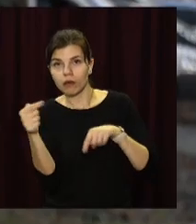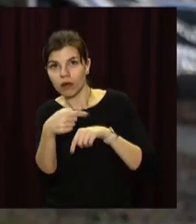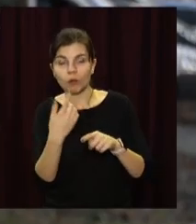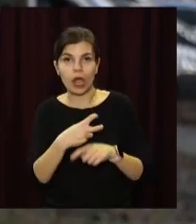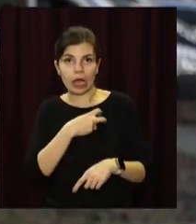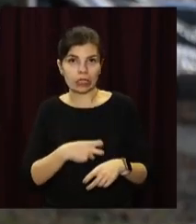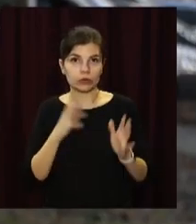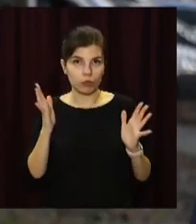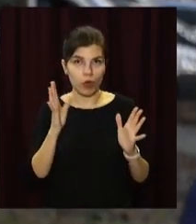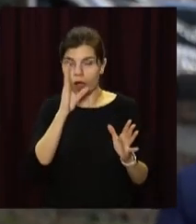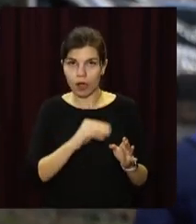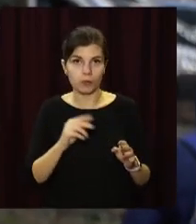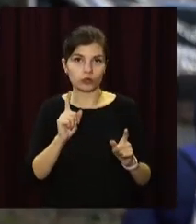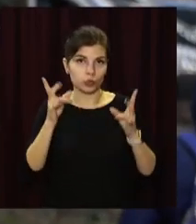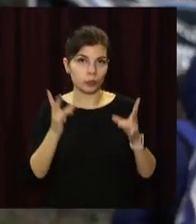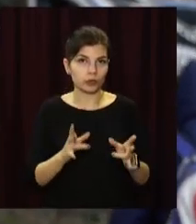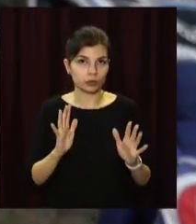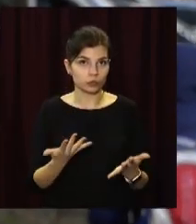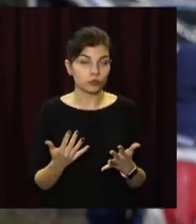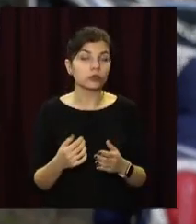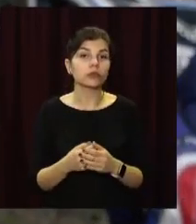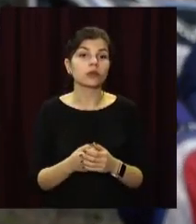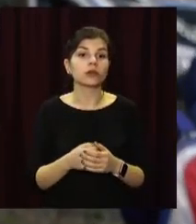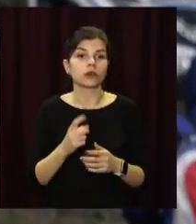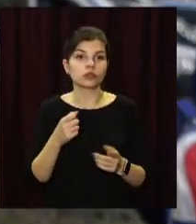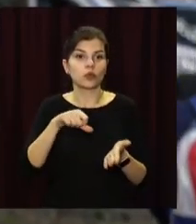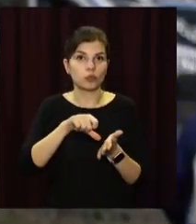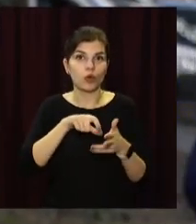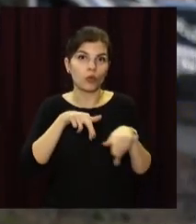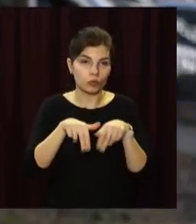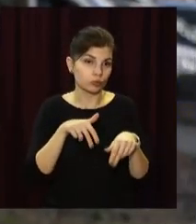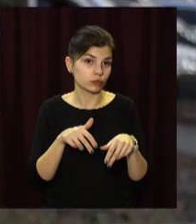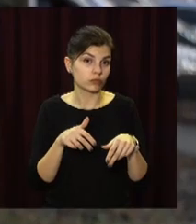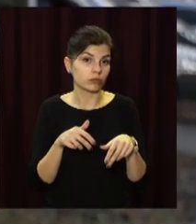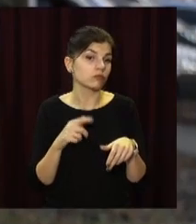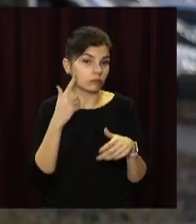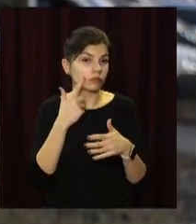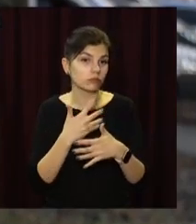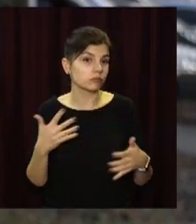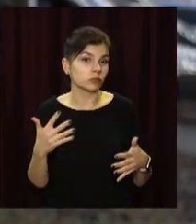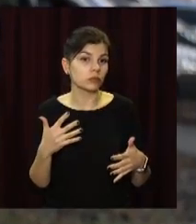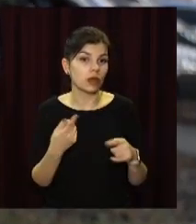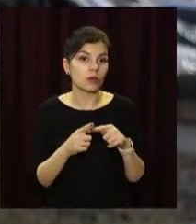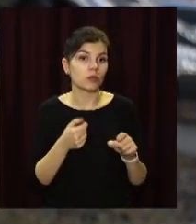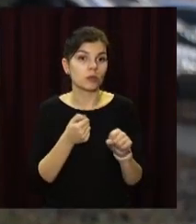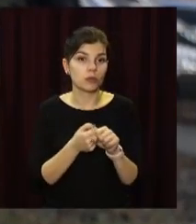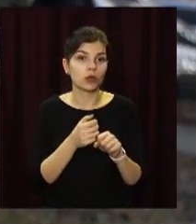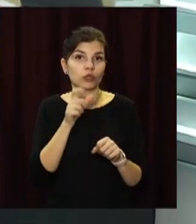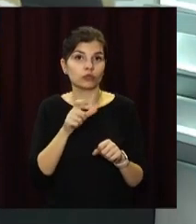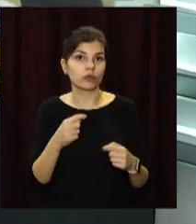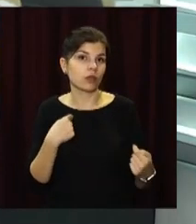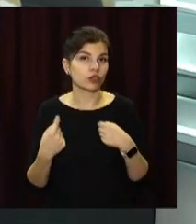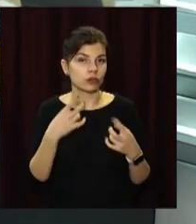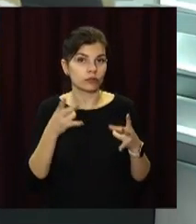ризик, тому що станеться дорожньо-транспортна пригода, а тим паче за участю пішохода це, скоріш за все, буде ДТП з потерпілими.